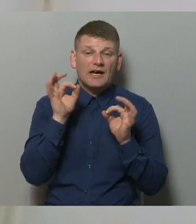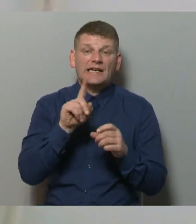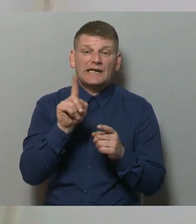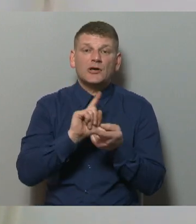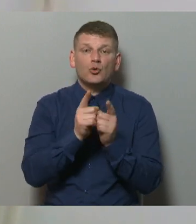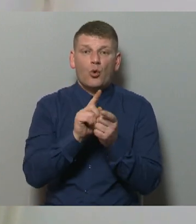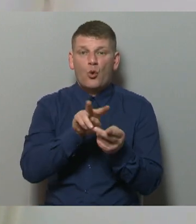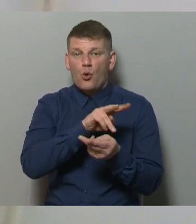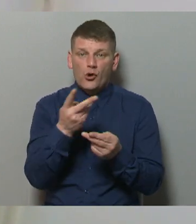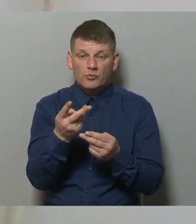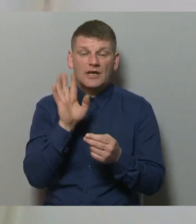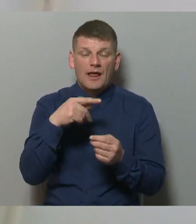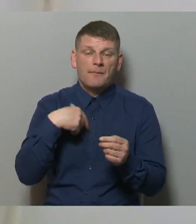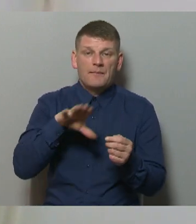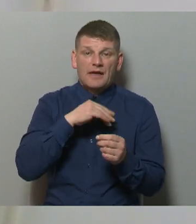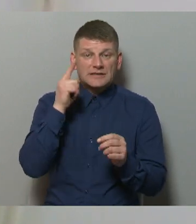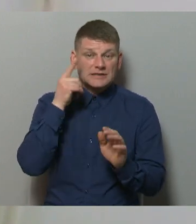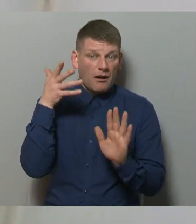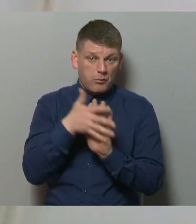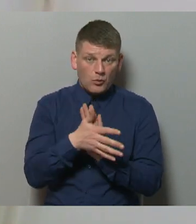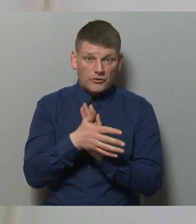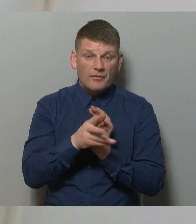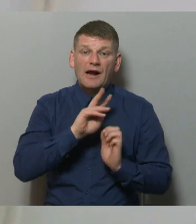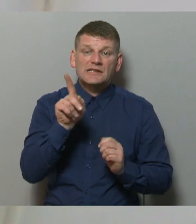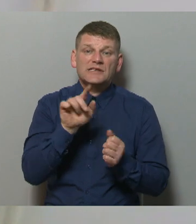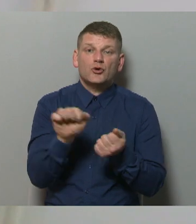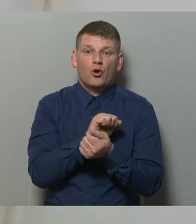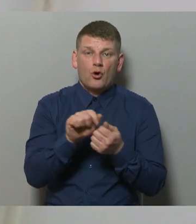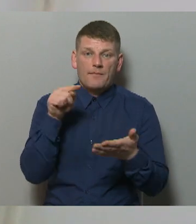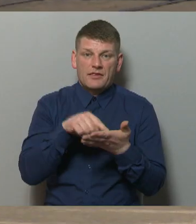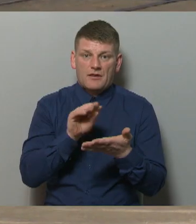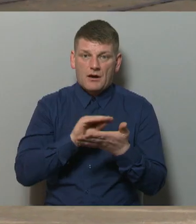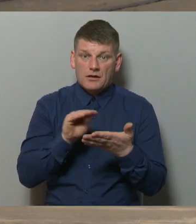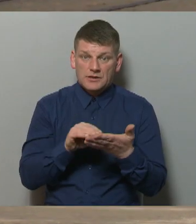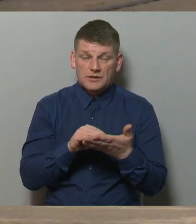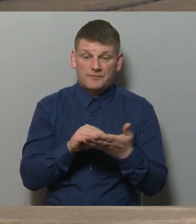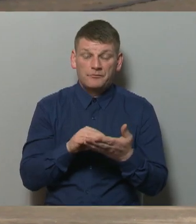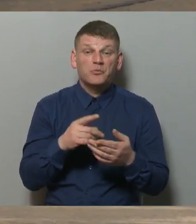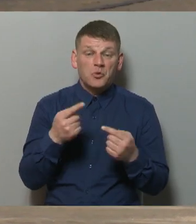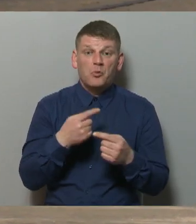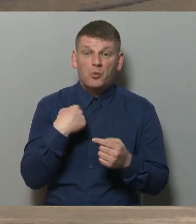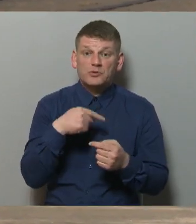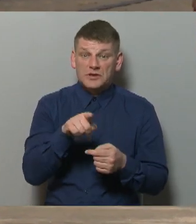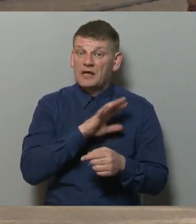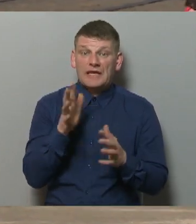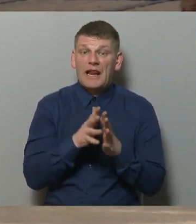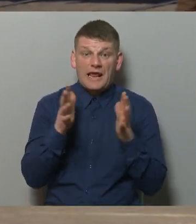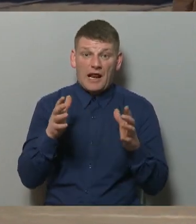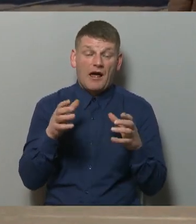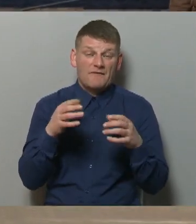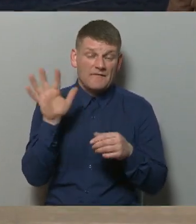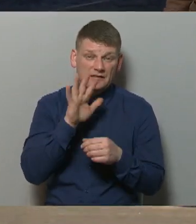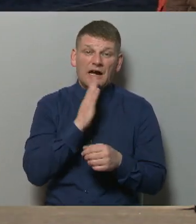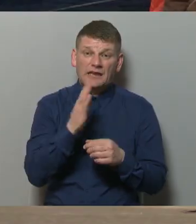tulkojums, lai mēs varētu saprast, kas ir dokumentā rakstīts. Turklāt mūsu stāja jau ne visai lielajā valstī